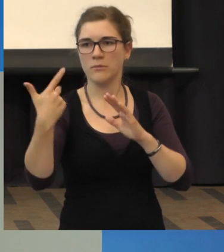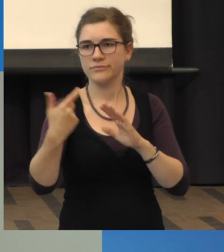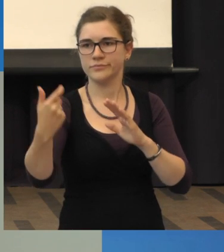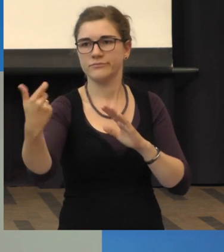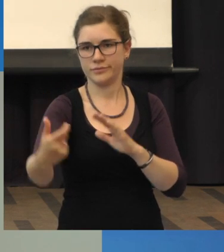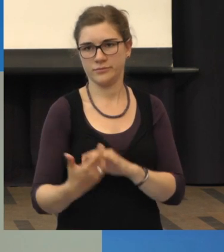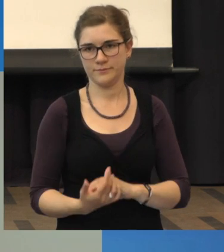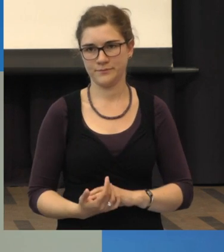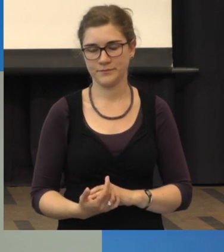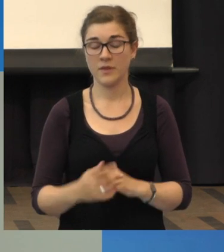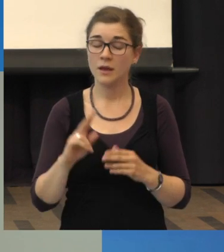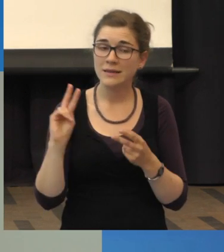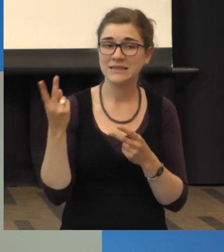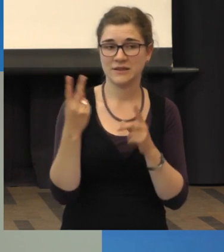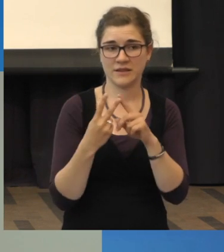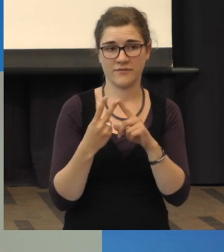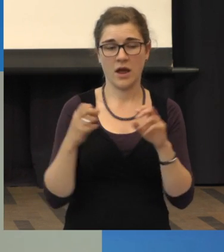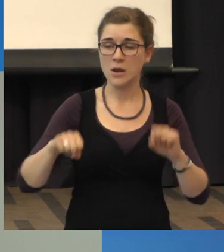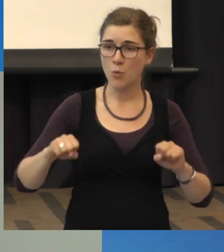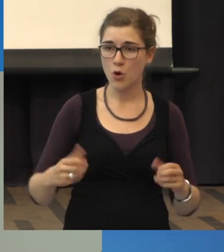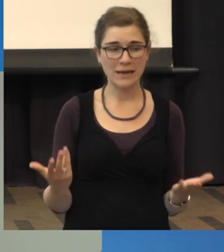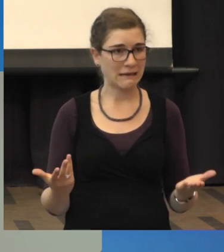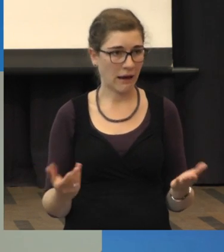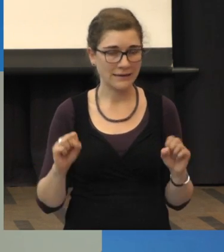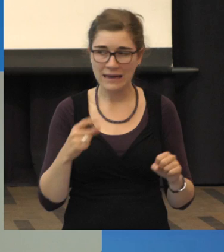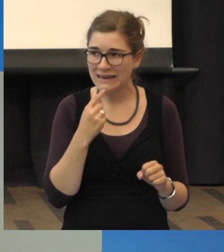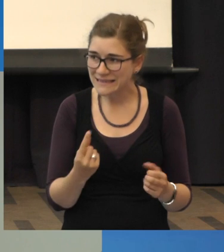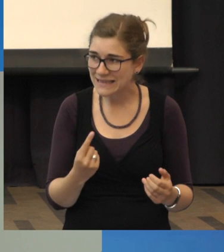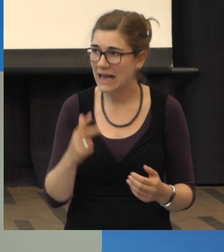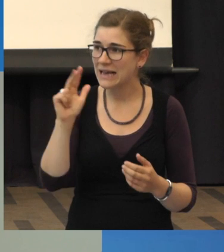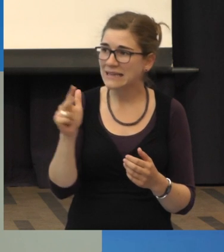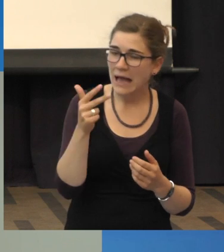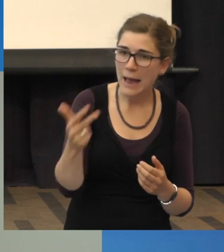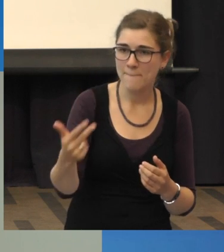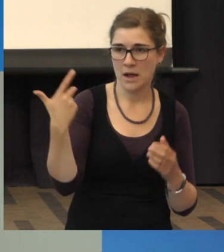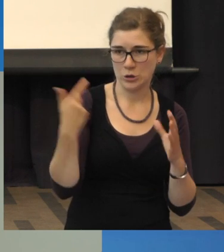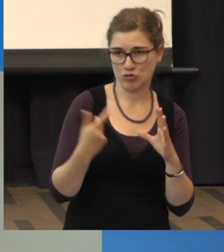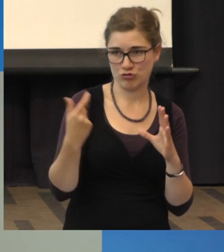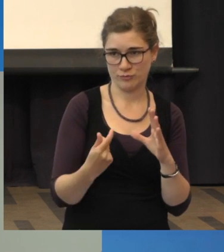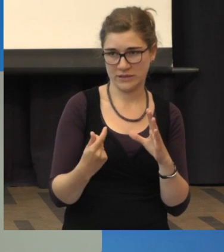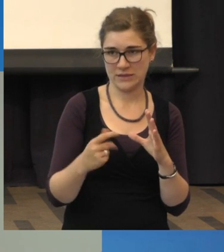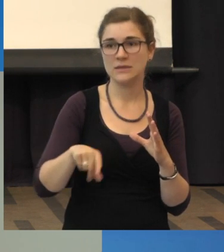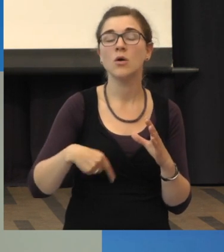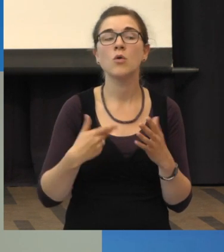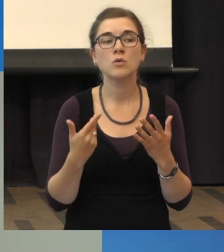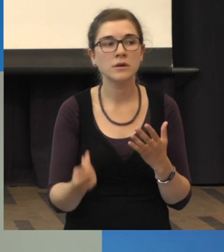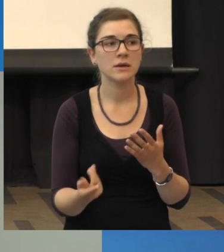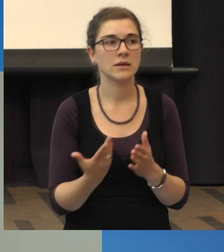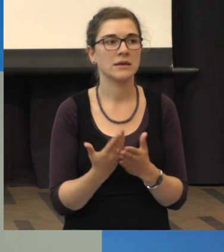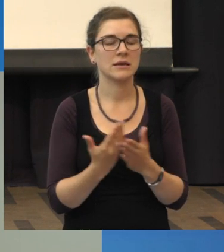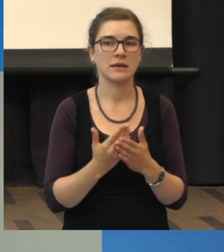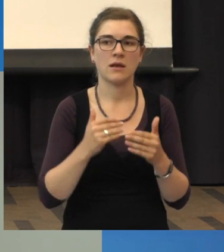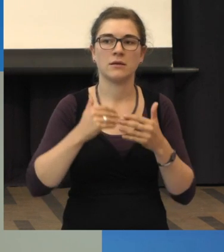zweite Variante ist, dass man sagt, heute man spritzt dreimal und verlängert dann das